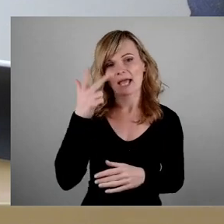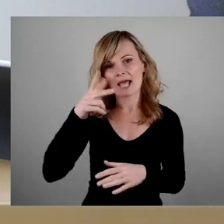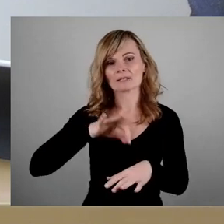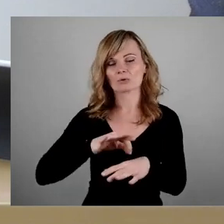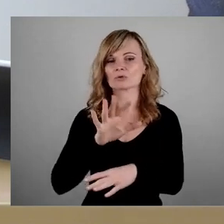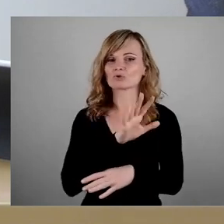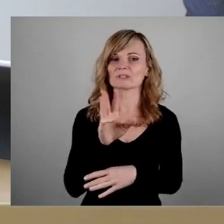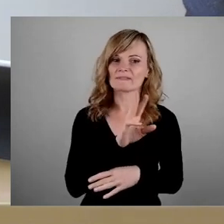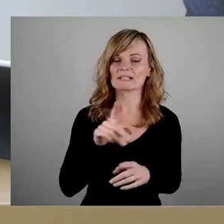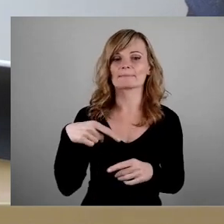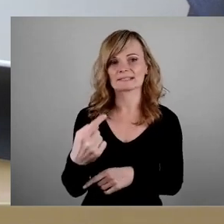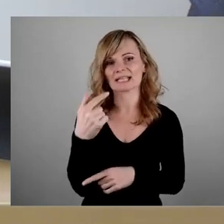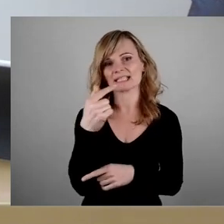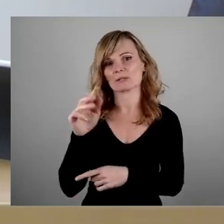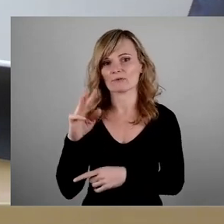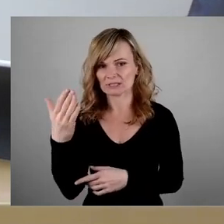Thilo Wirz.